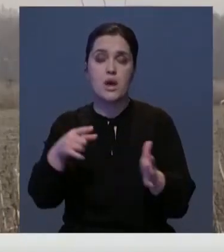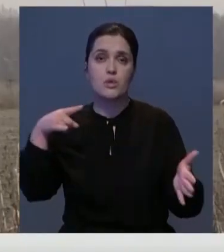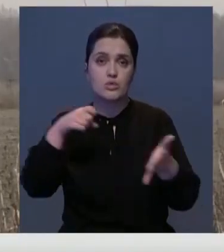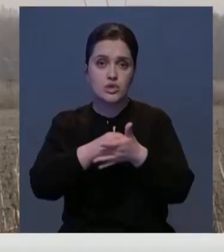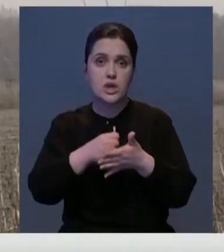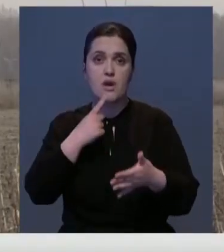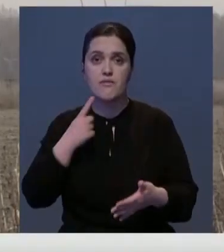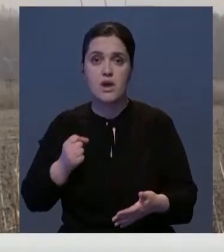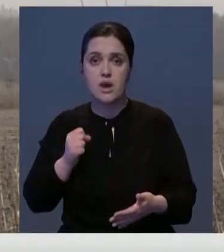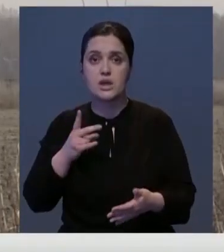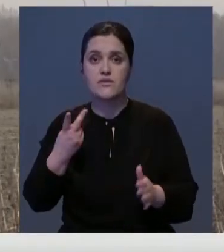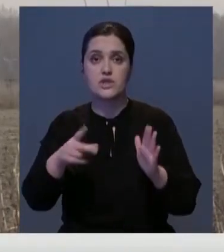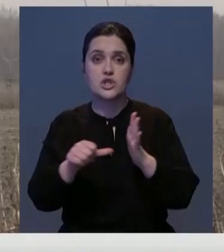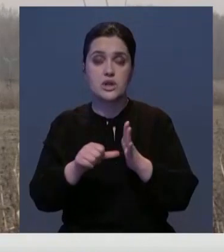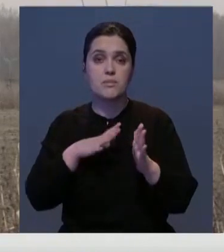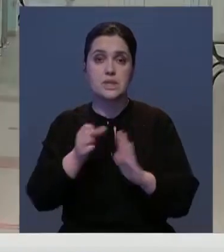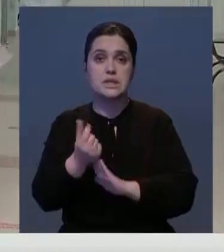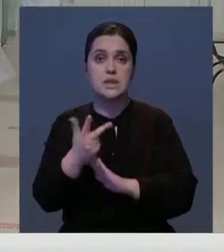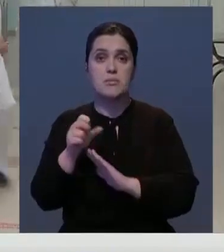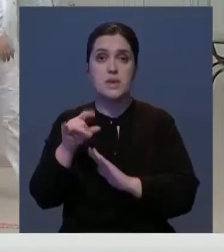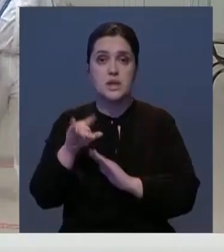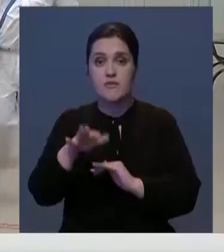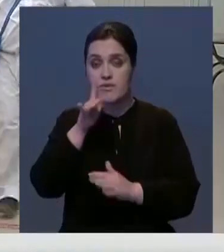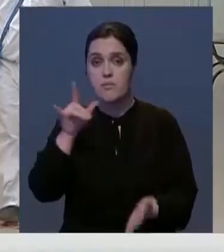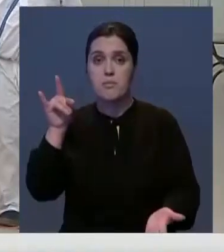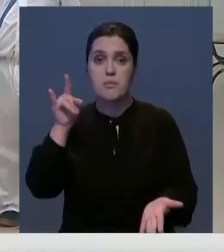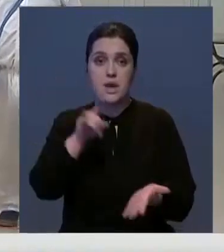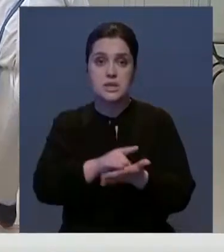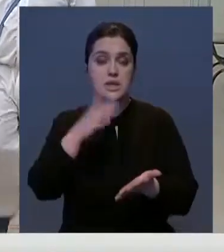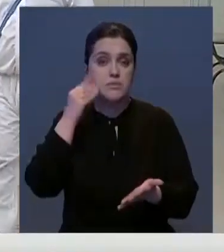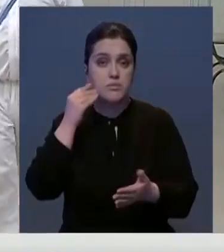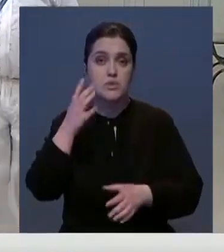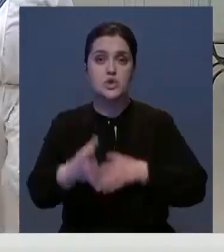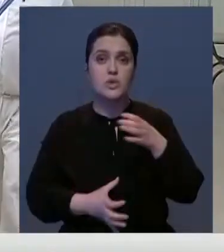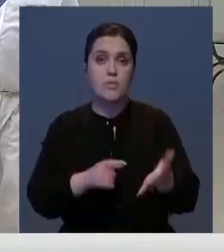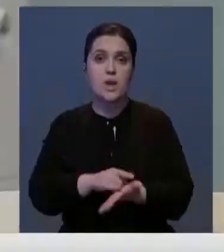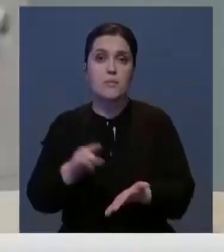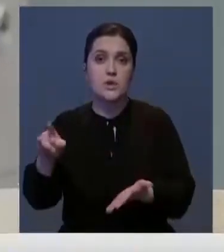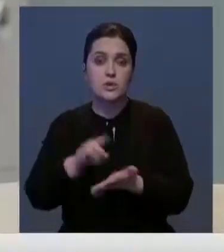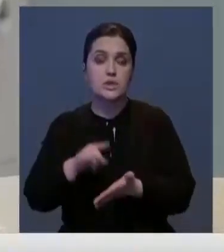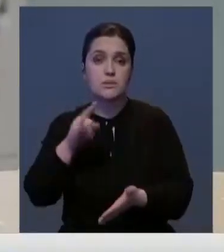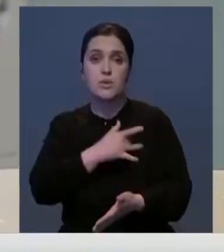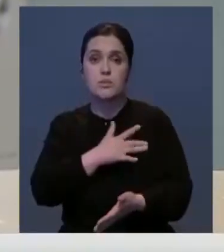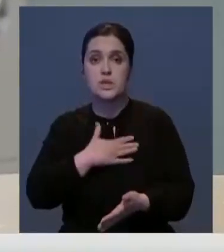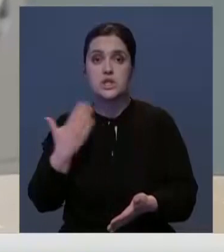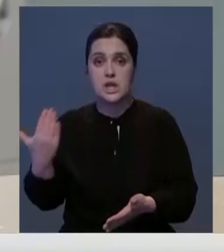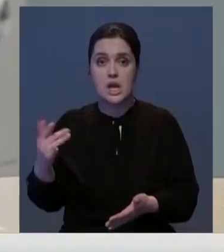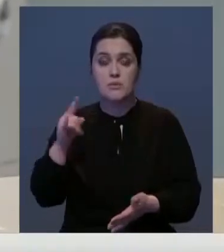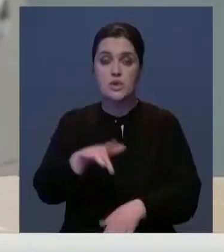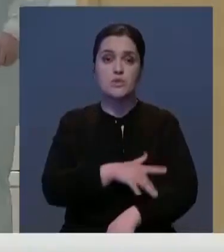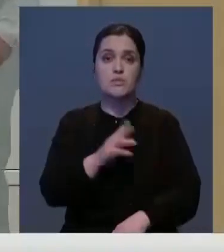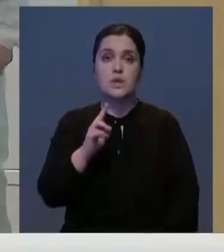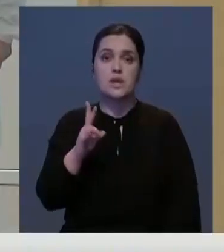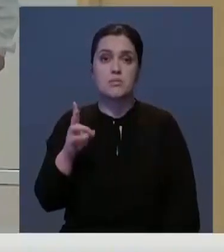крушение военно-транспортного Ан-26 произошло 13 марта во время посадки в Алматинском международном аэропорту. Самолет принадлежал